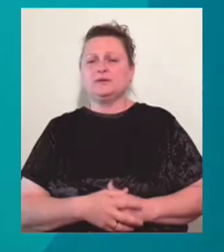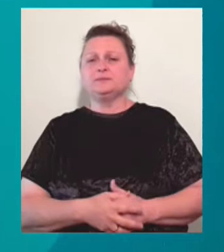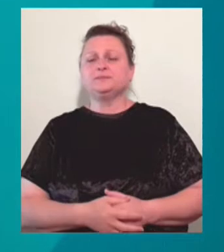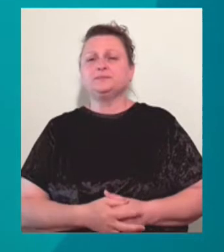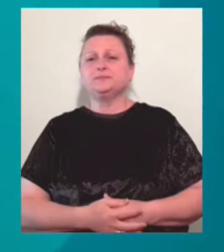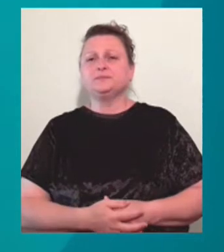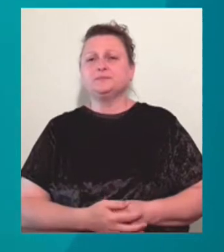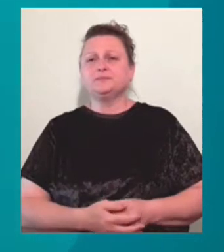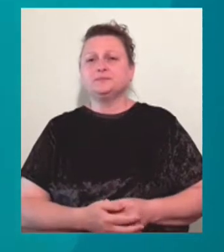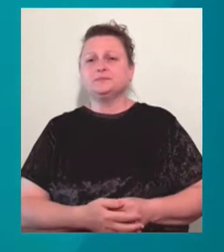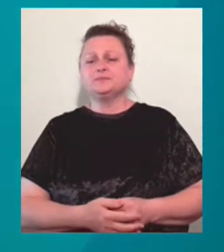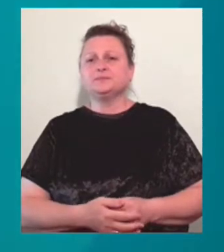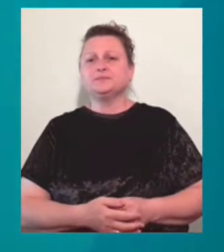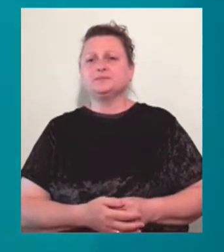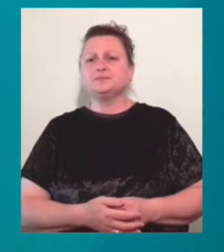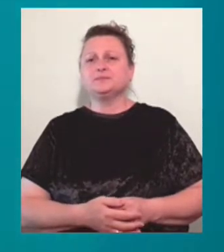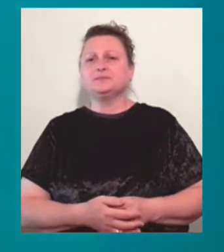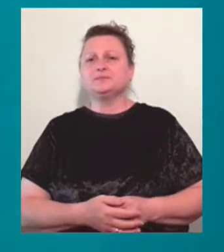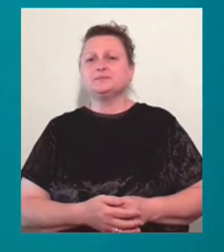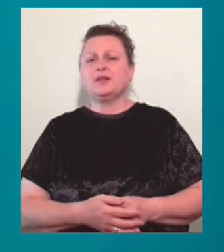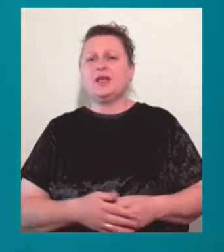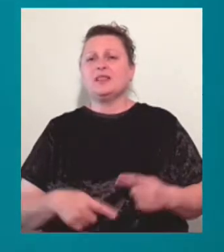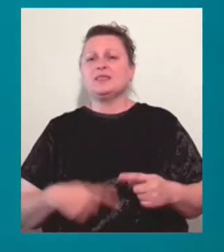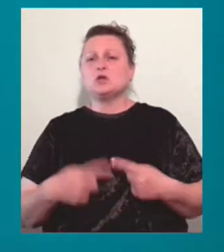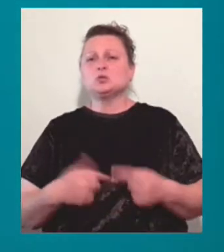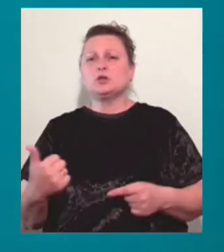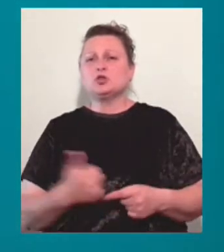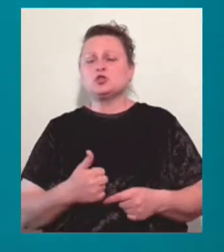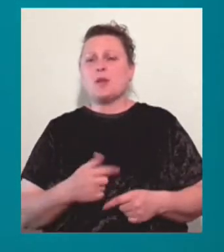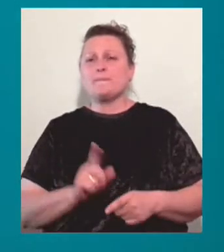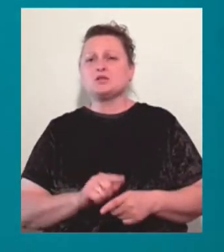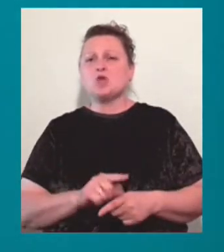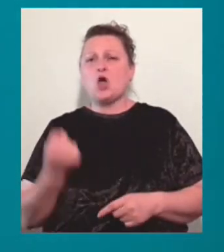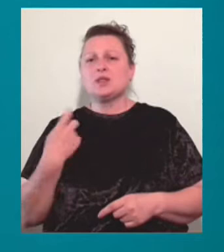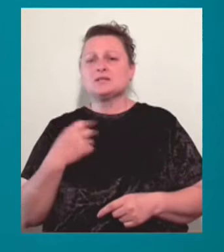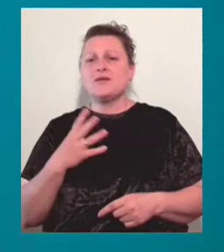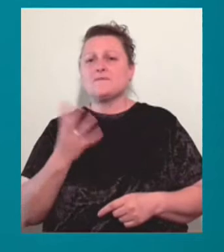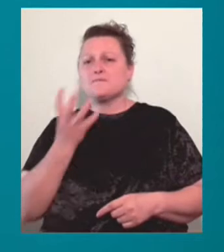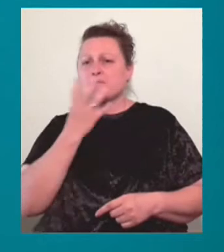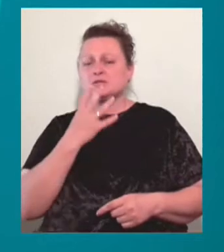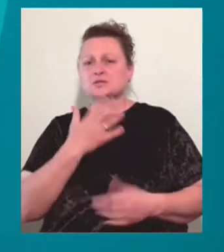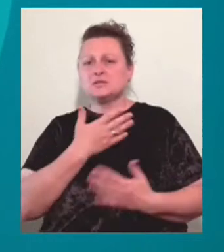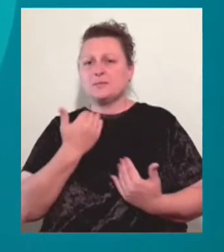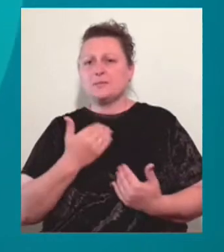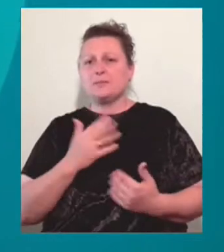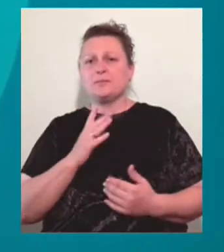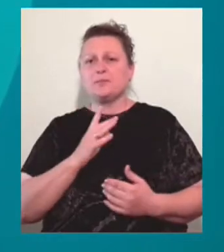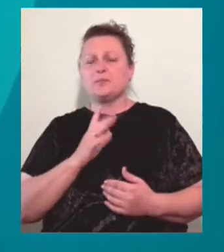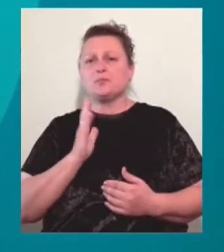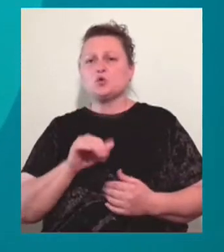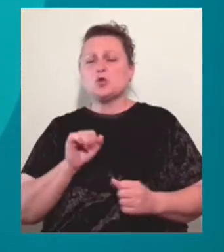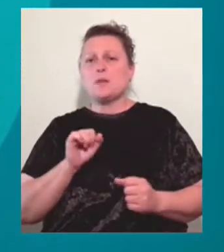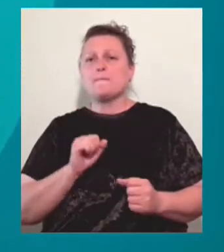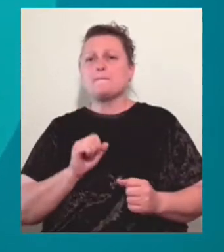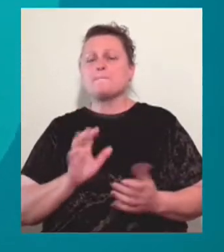Одеса. З наступного тижня пенсіонери Одеси у разі відсутності маски в електротранспорті зможуть безкоштовно